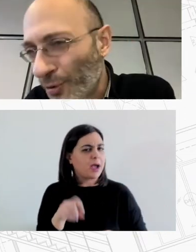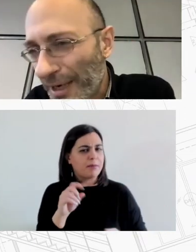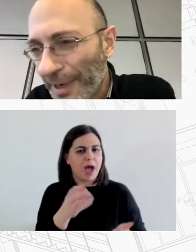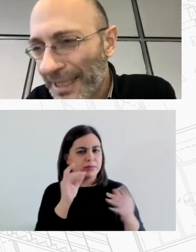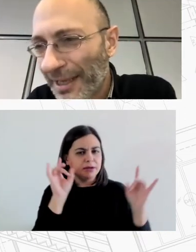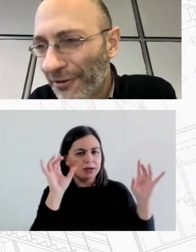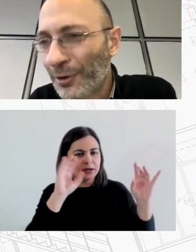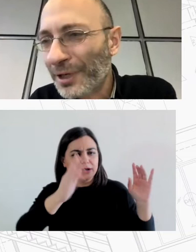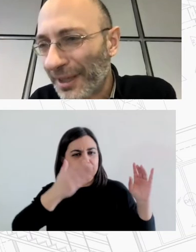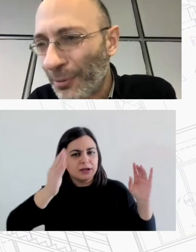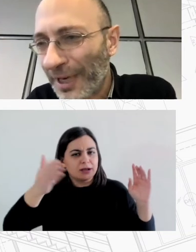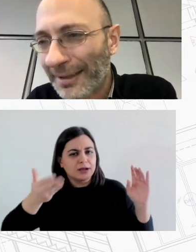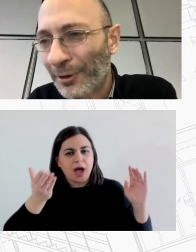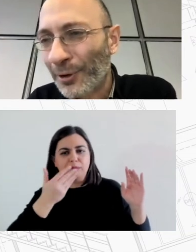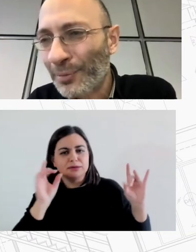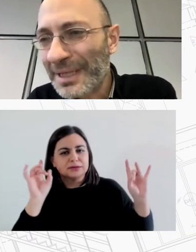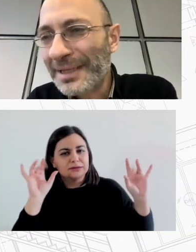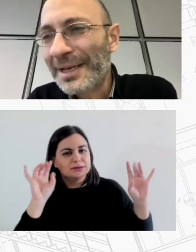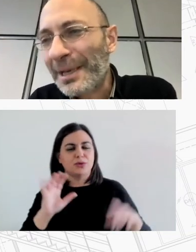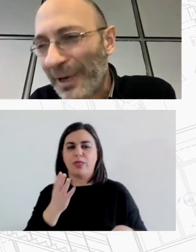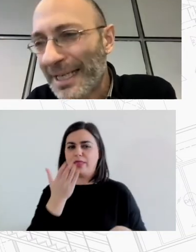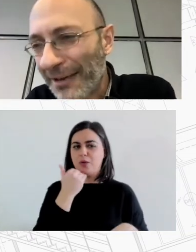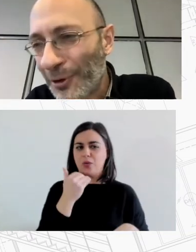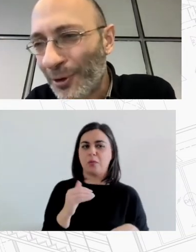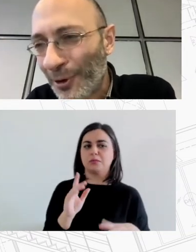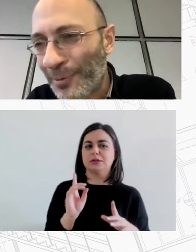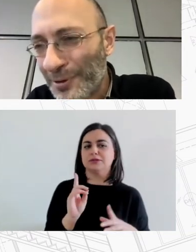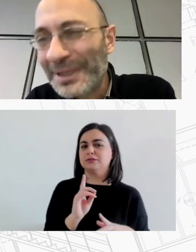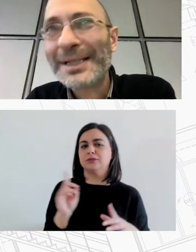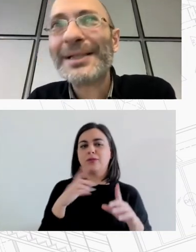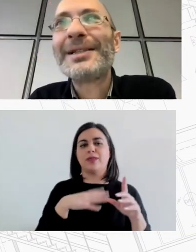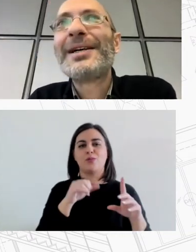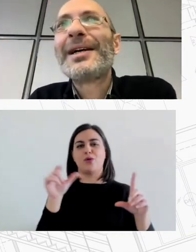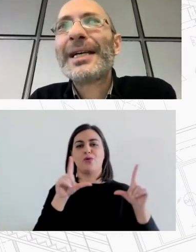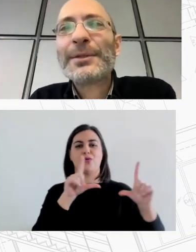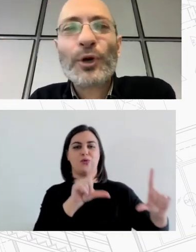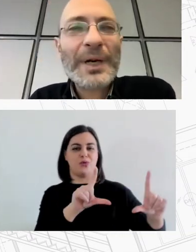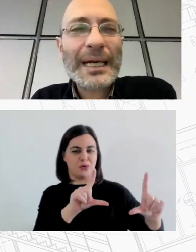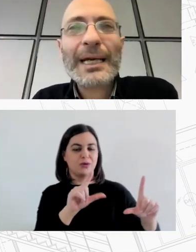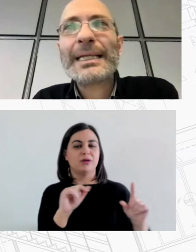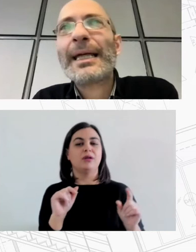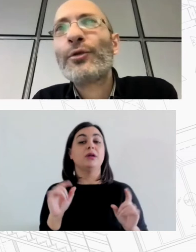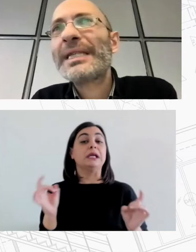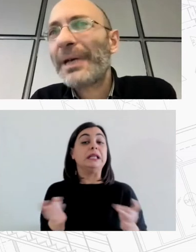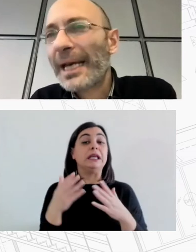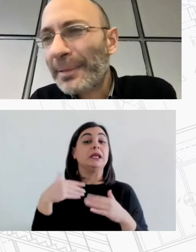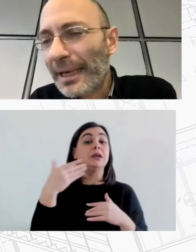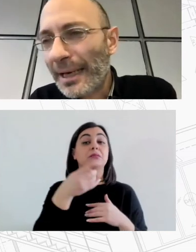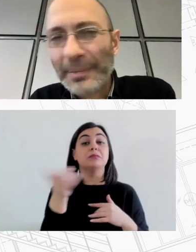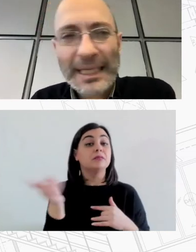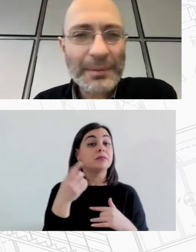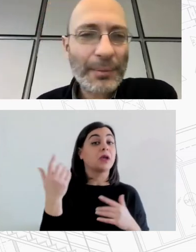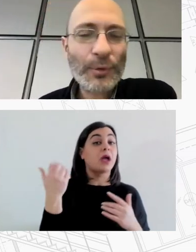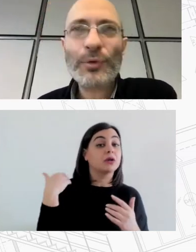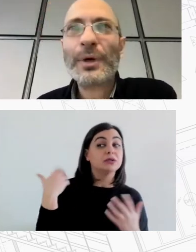αν υπάρξει ενδιαφέρον και θέλουμε κάτι να το δούμε επέλεξα αυτόν τον τρόπο έτσι μπορούμε να σταθούμε σε μερικά από τα